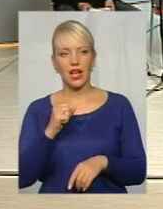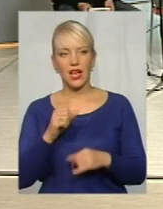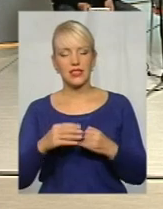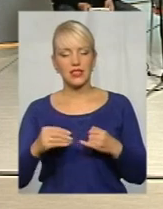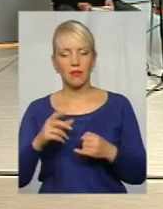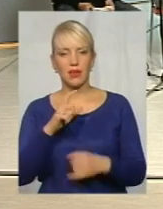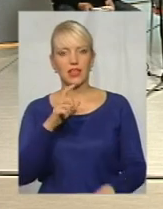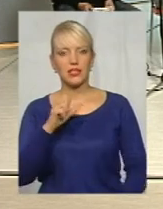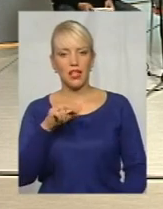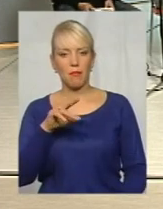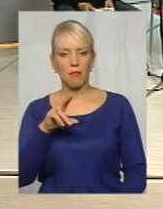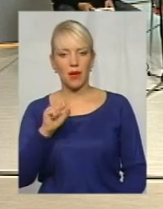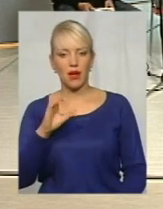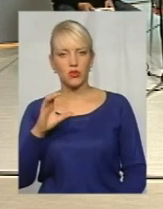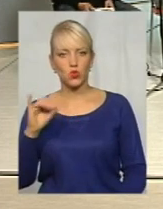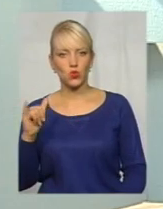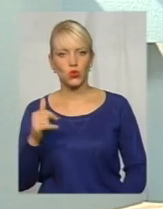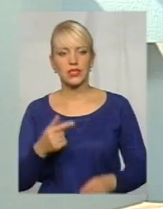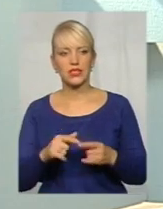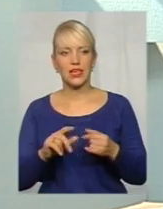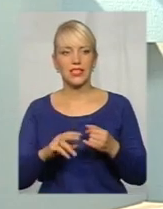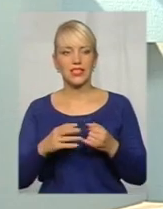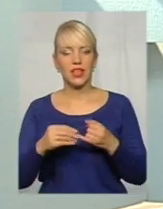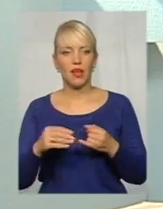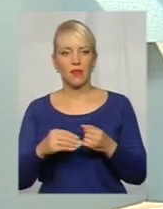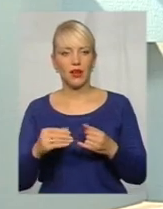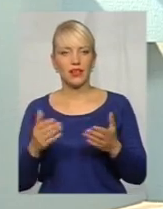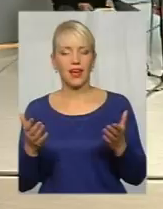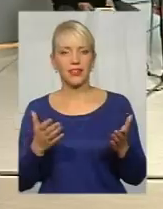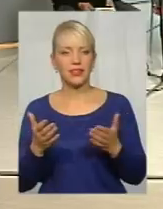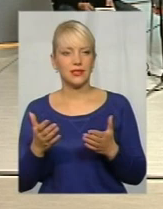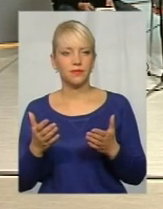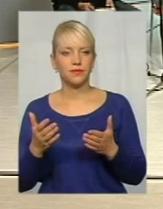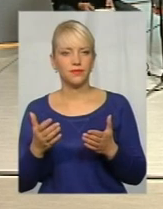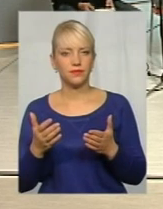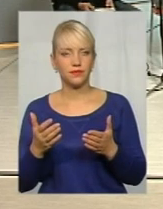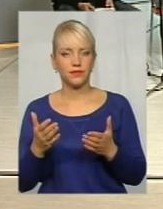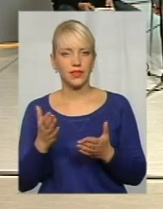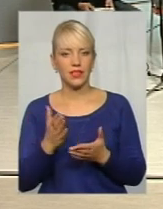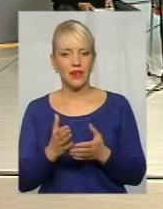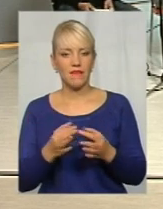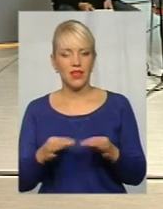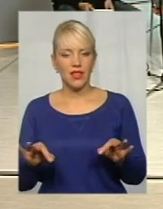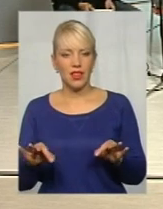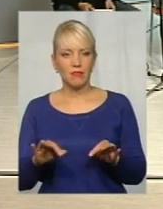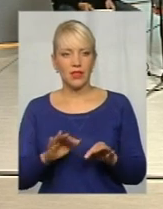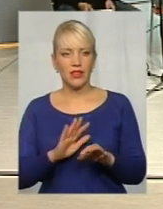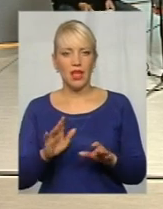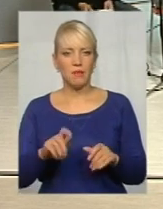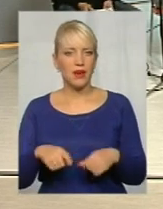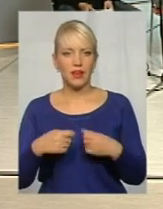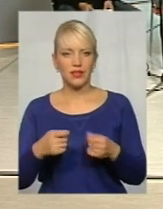запасу – це земельні ділянки, які є вільними і не передані